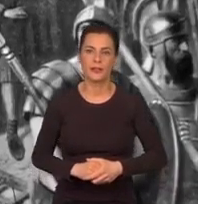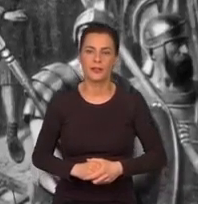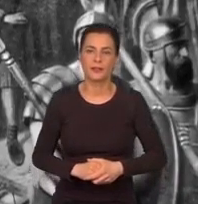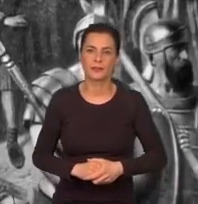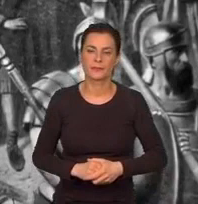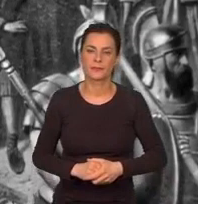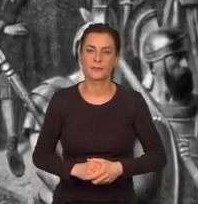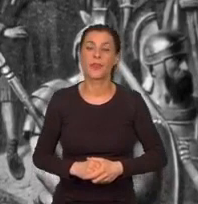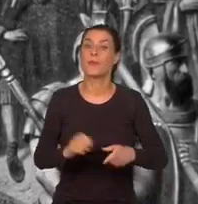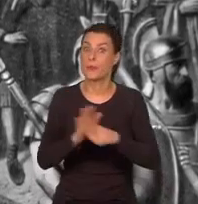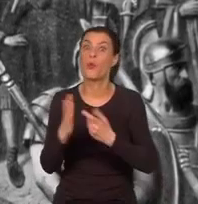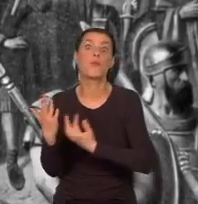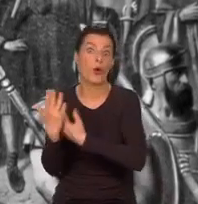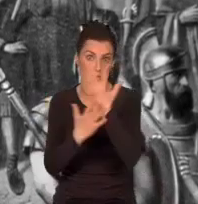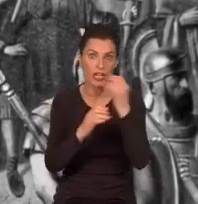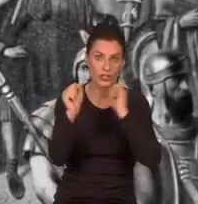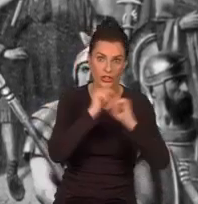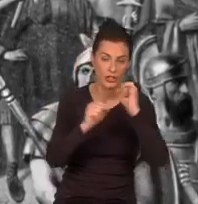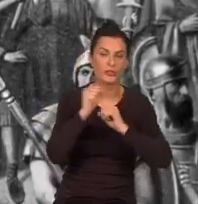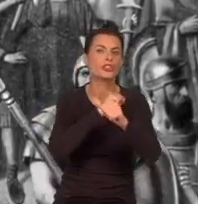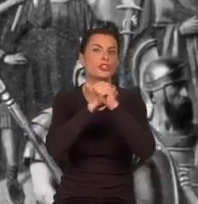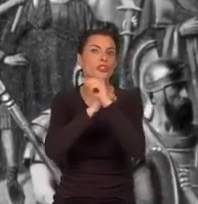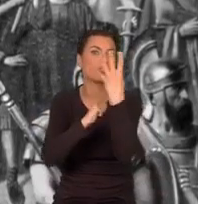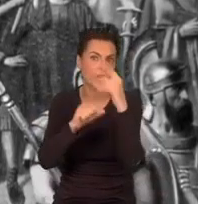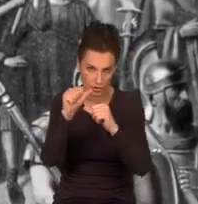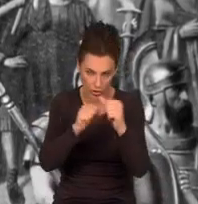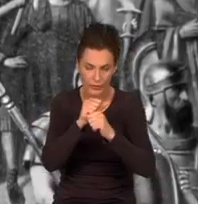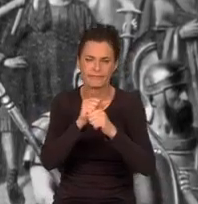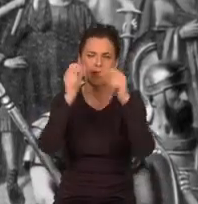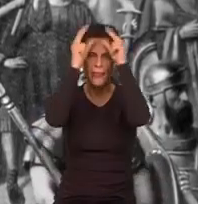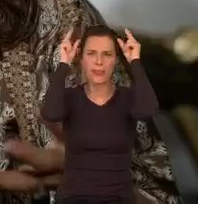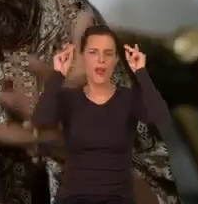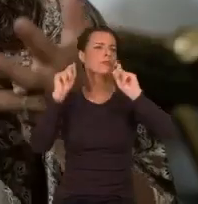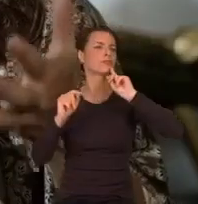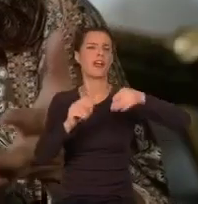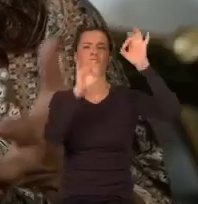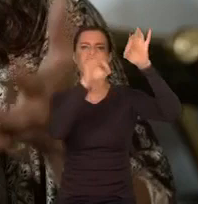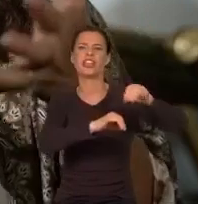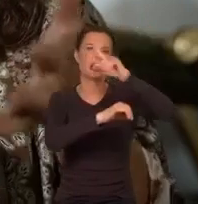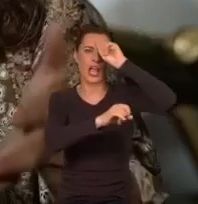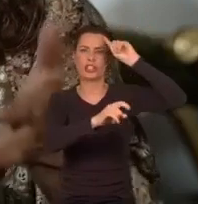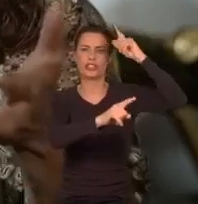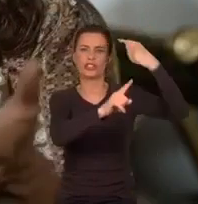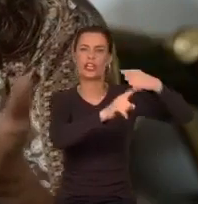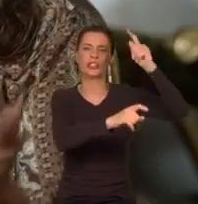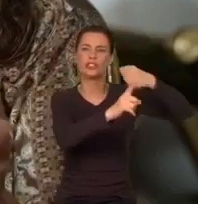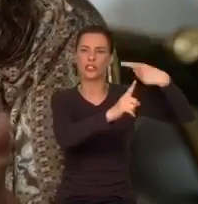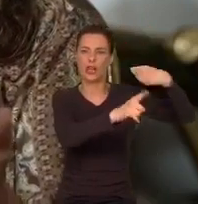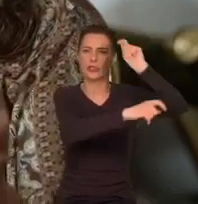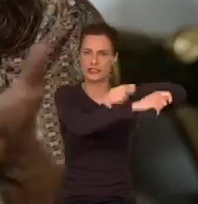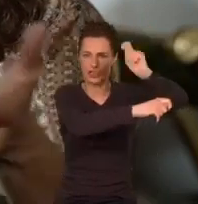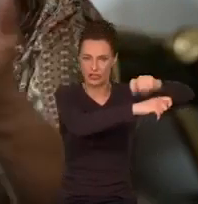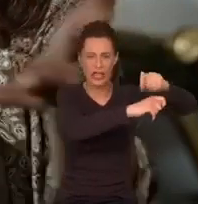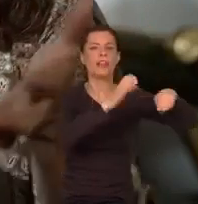Po pożarze Rzymu w 64 roku, Neron obwinił chrześcijan i stworzył doraźne miejsce egzekucji na terenie